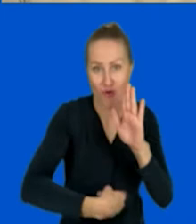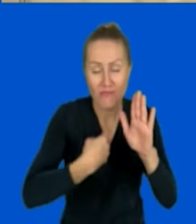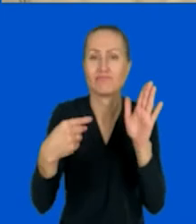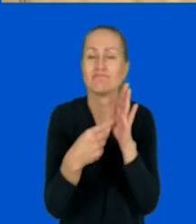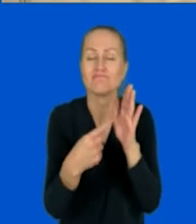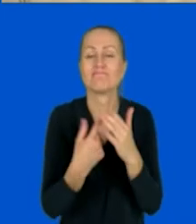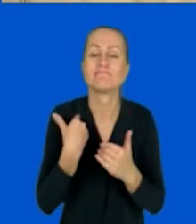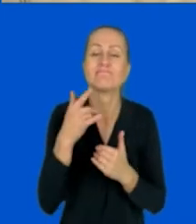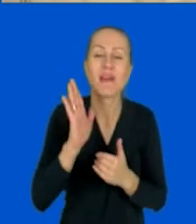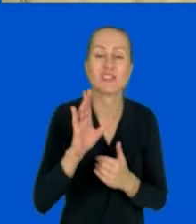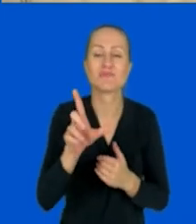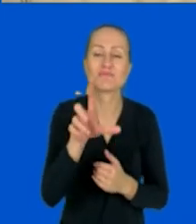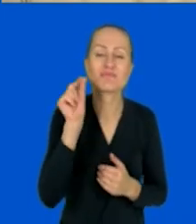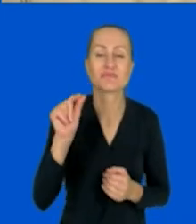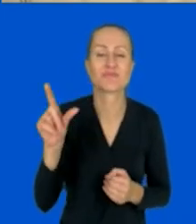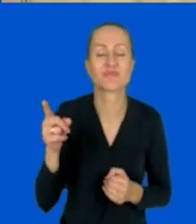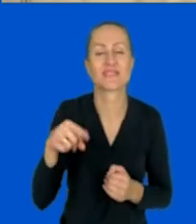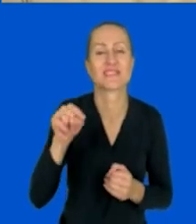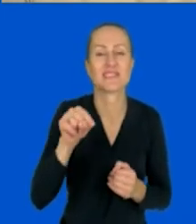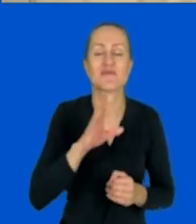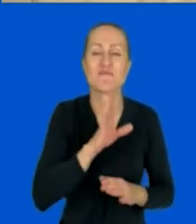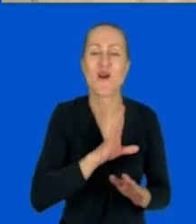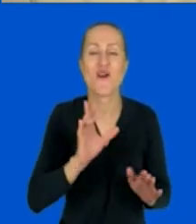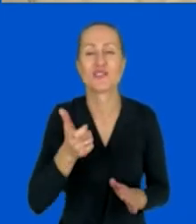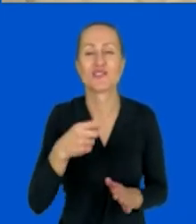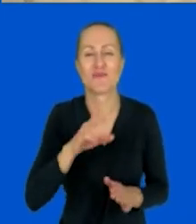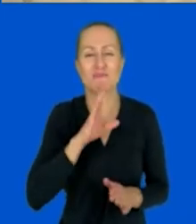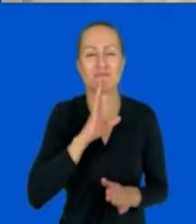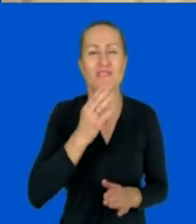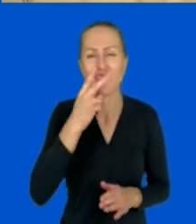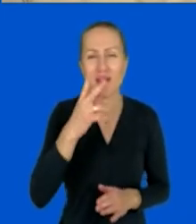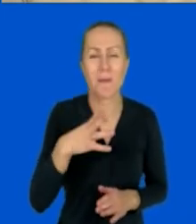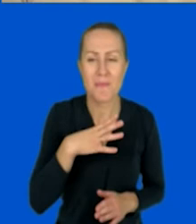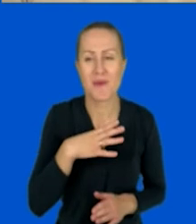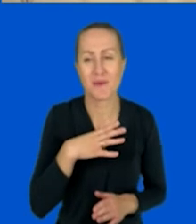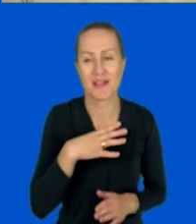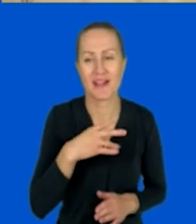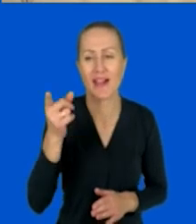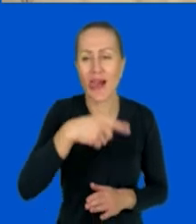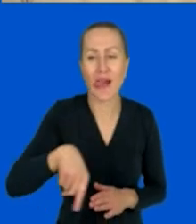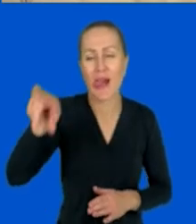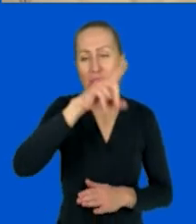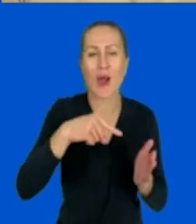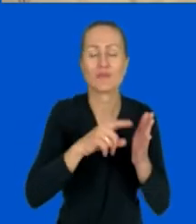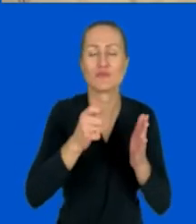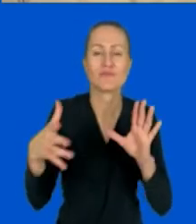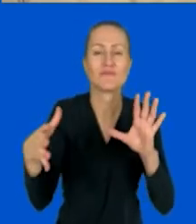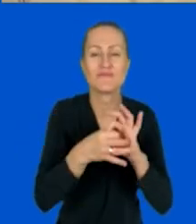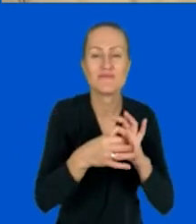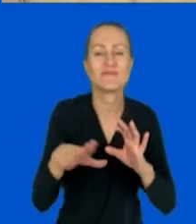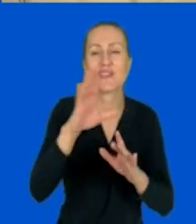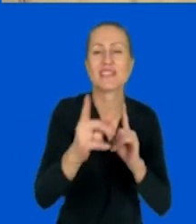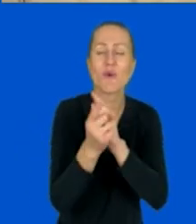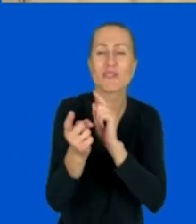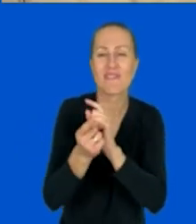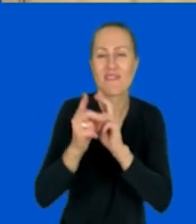w taki coś, co przypominały, nie wiem, widzieliście pewnie bingo takie związane z wirtualnymi spotkaniami.